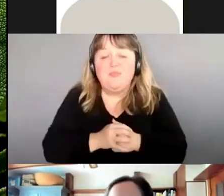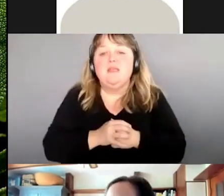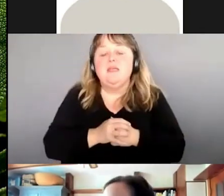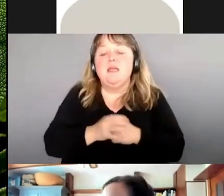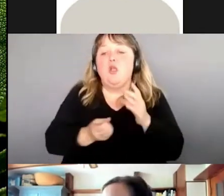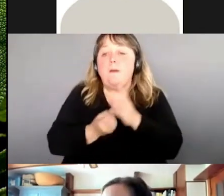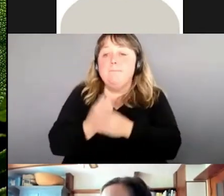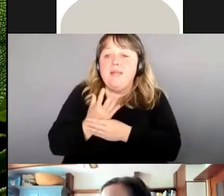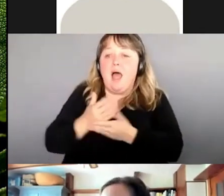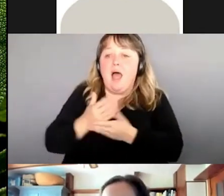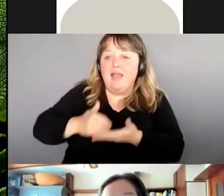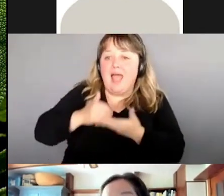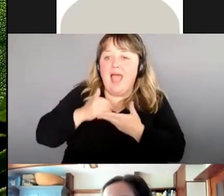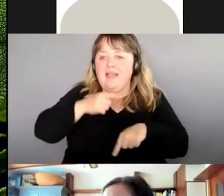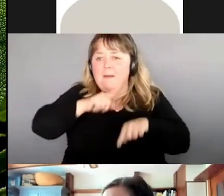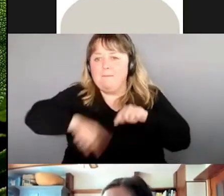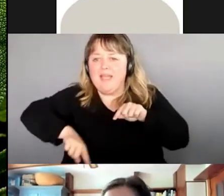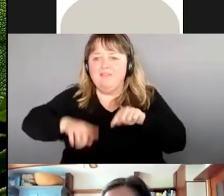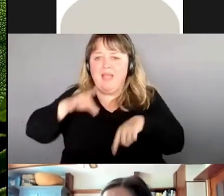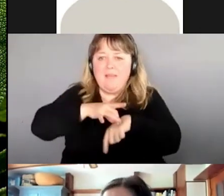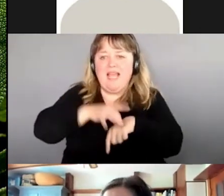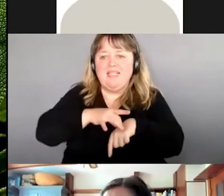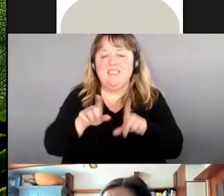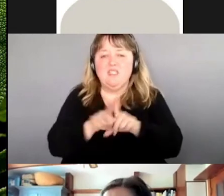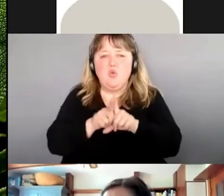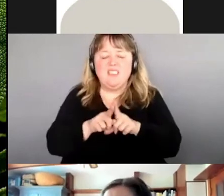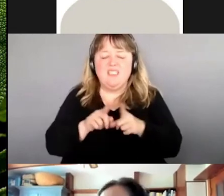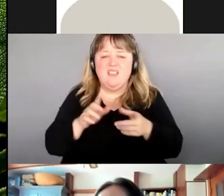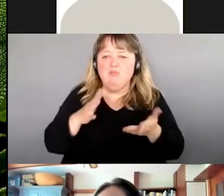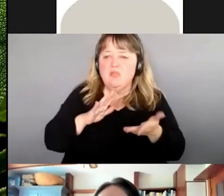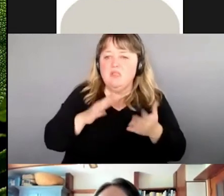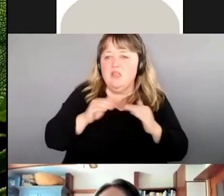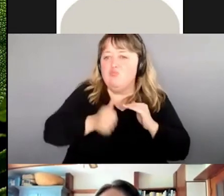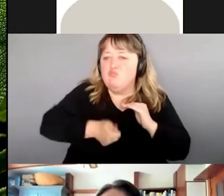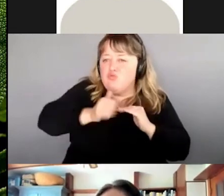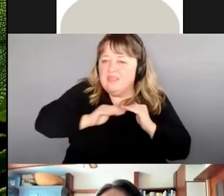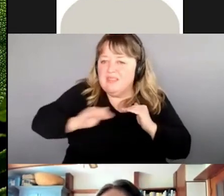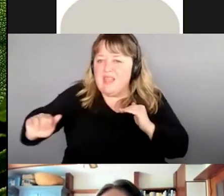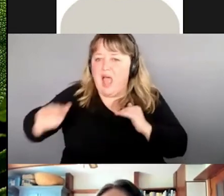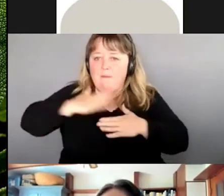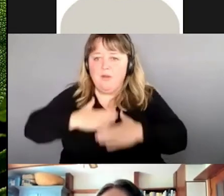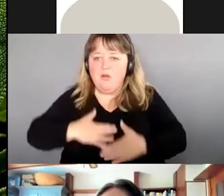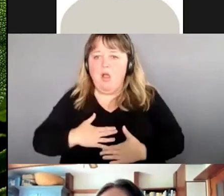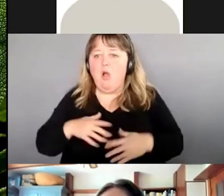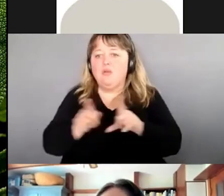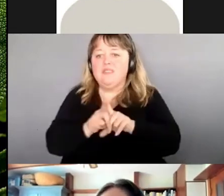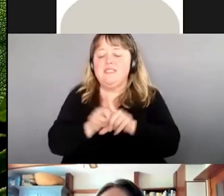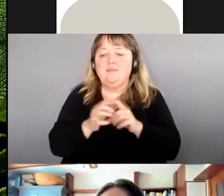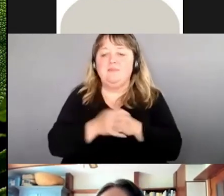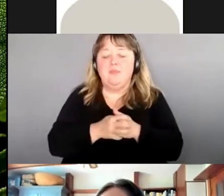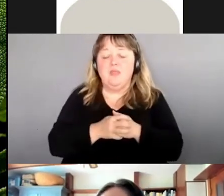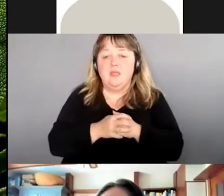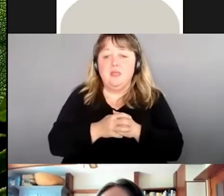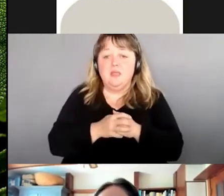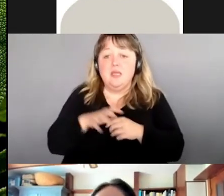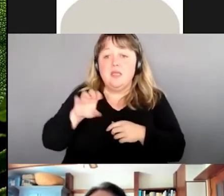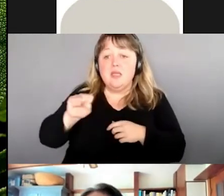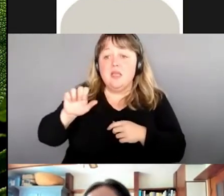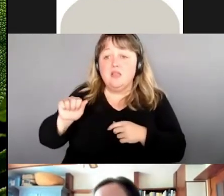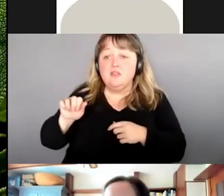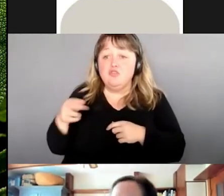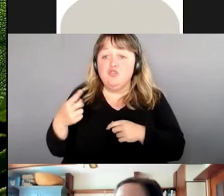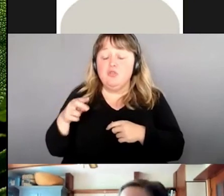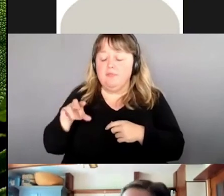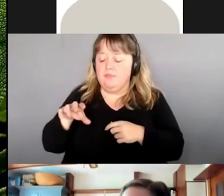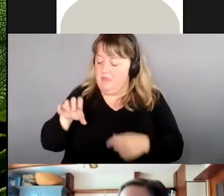aident à prévenir, à réguler des choses. Donc, la sauge, elle a des